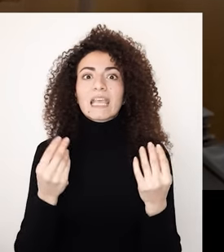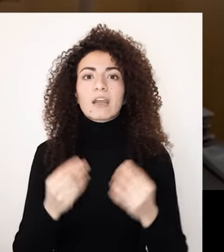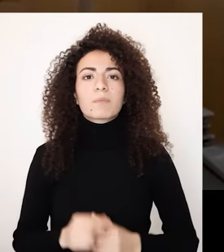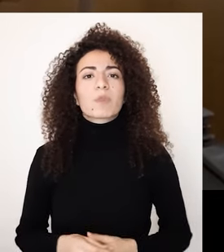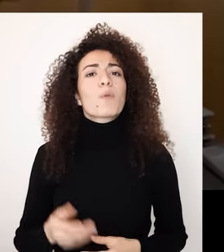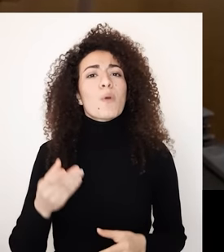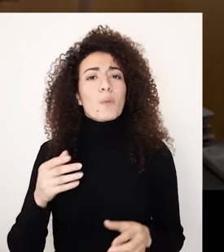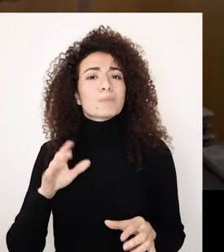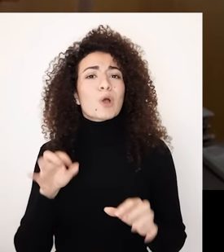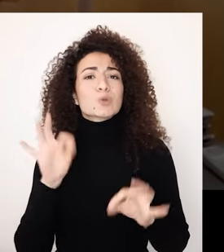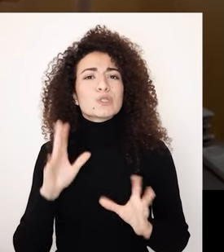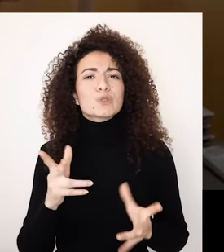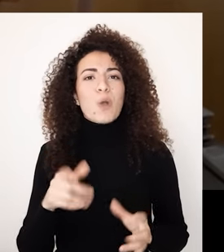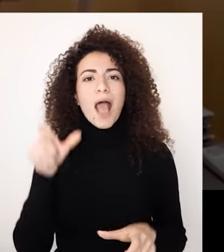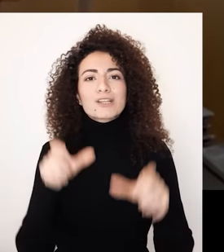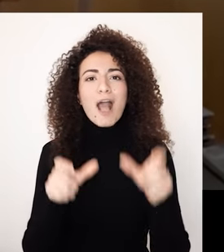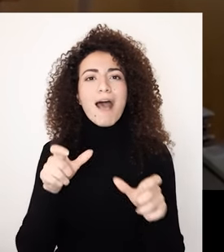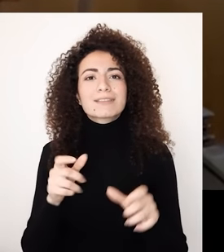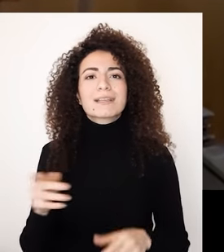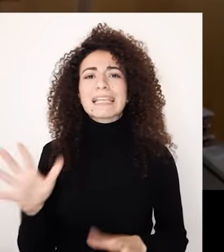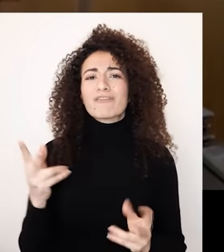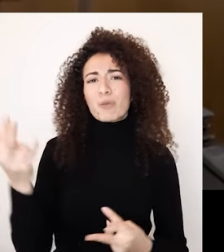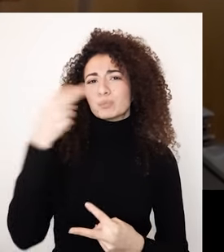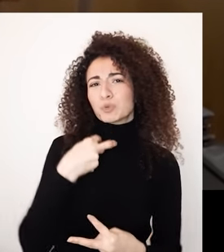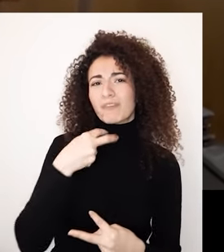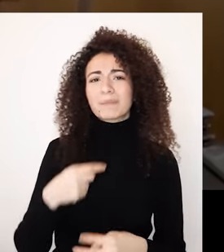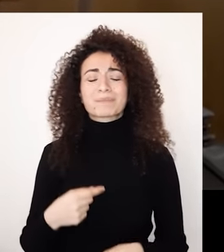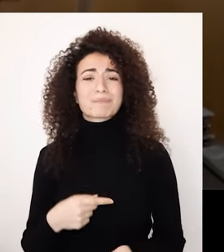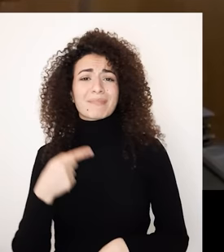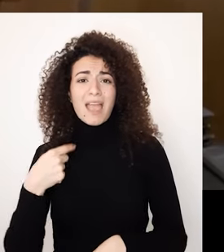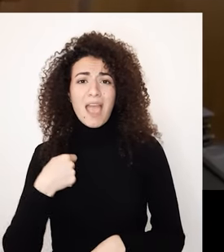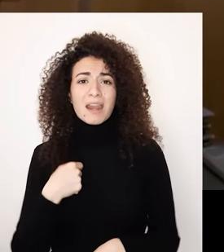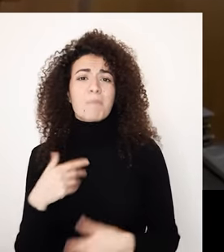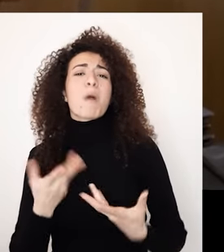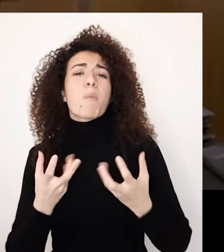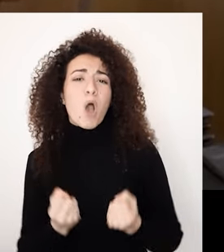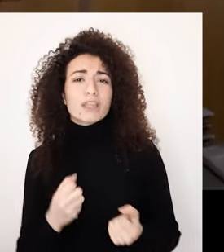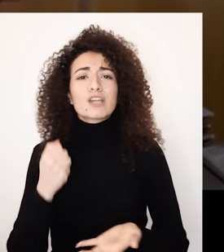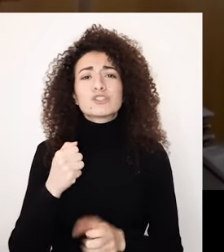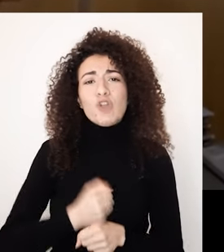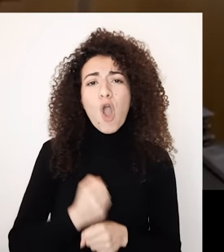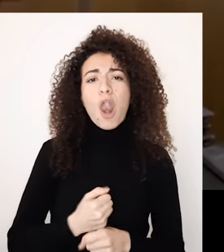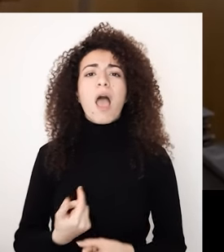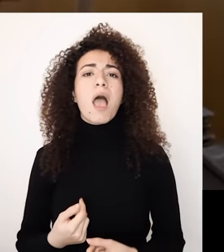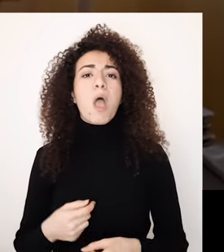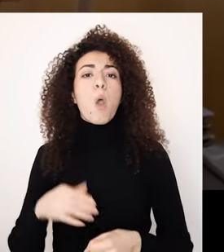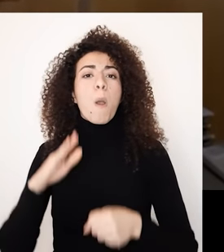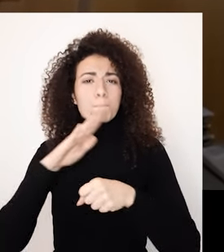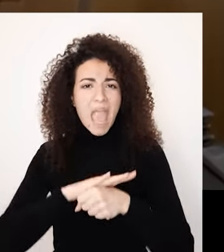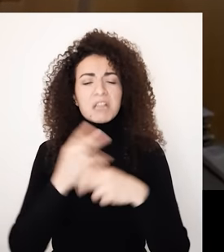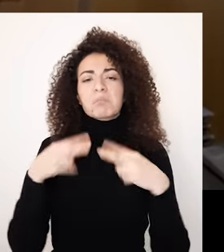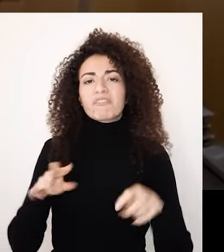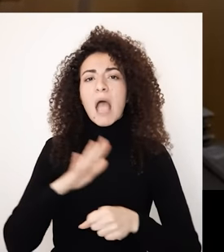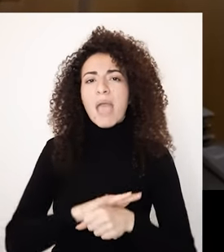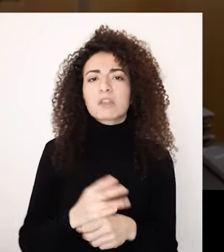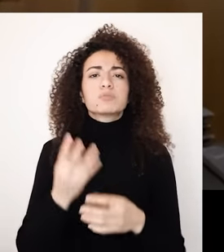غطور النواطية والأحكام المسبقة اتجاه النساء ذوات الإعاقة إنه إنتي ما تقدر تشتغلي إنتي ما تقدر تفتح البيت إنتي ما